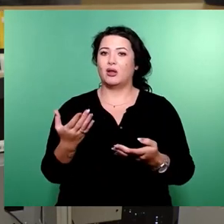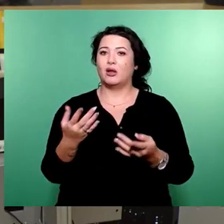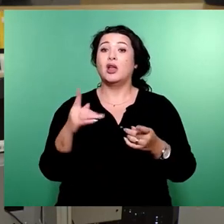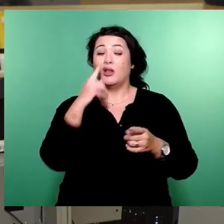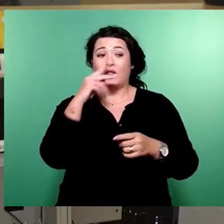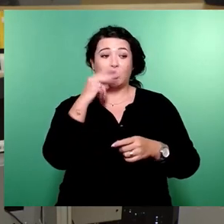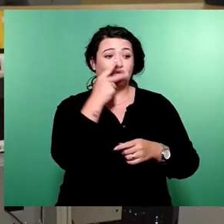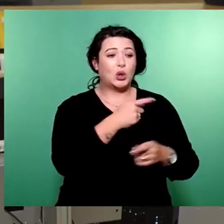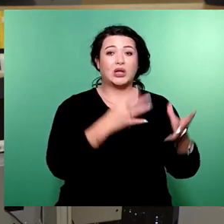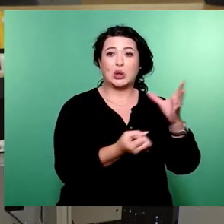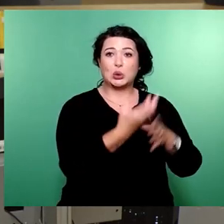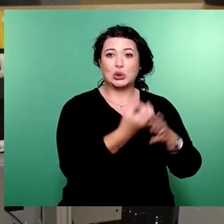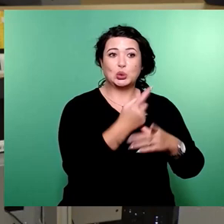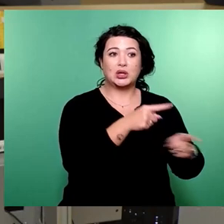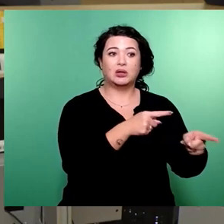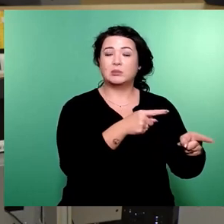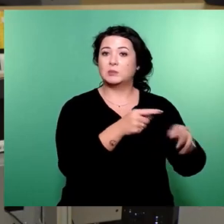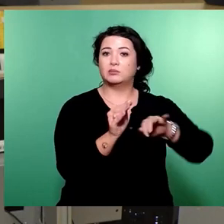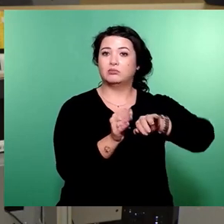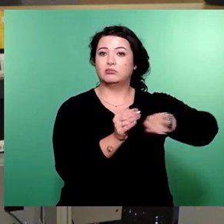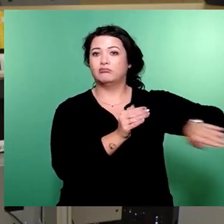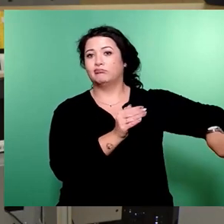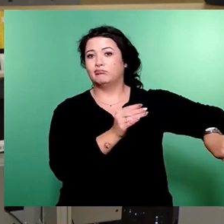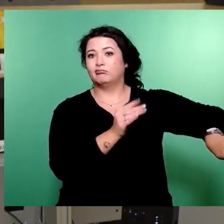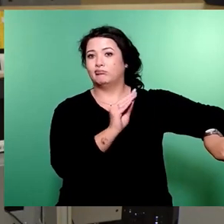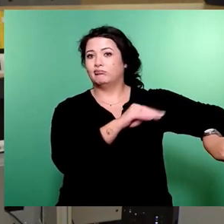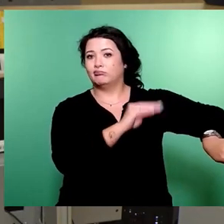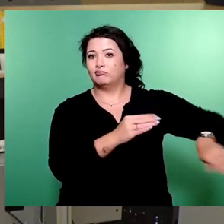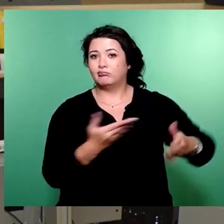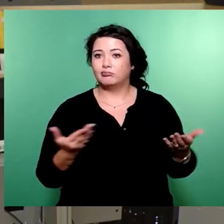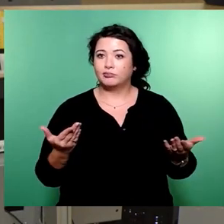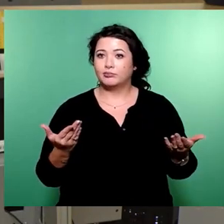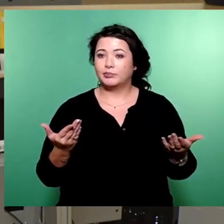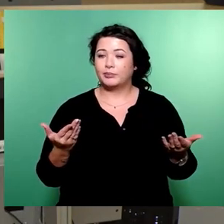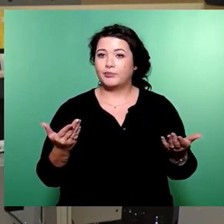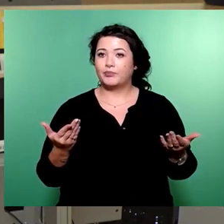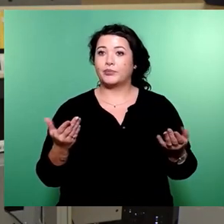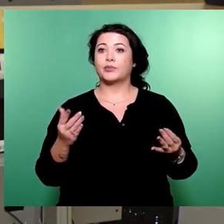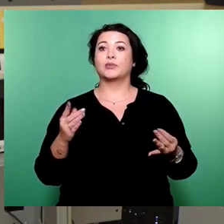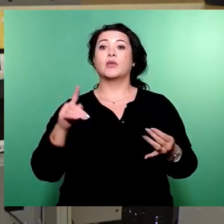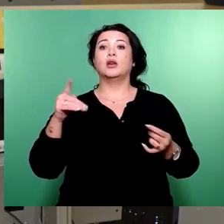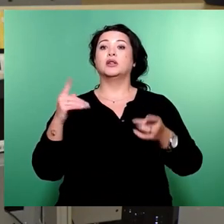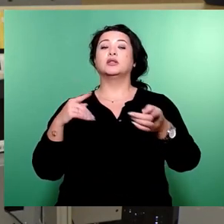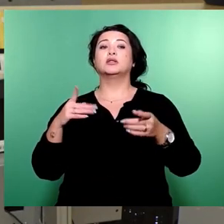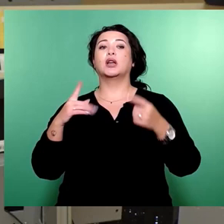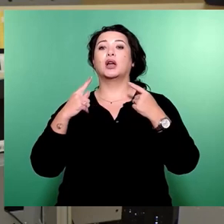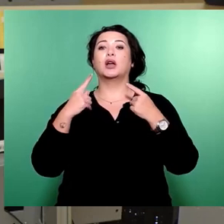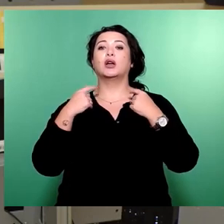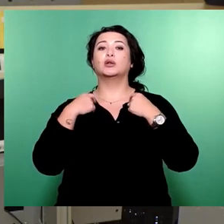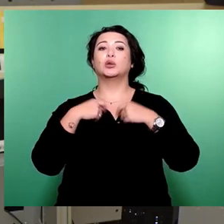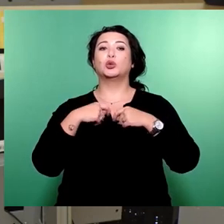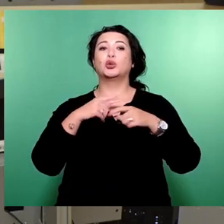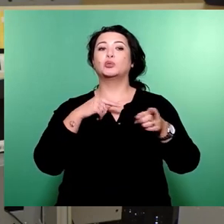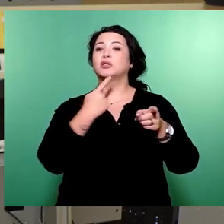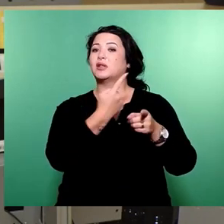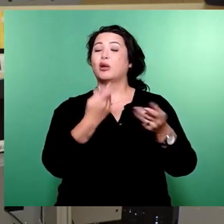so bleibt der Zug wohl auf dem Abstellgleis. Das Schlimmste des kulturverachtenden Entwurfs des Oberbürgers scheint durch den Änderungsantrag